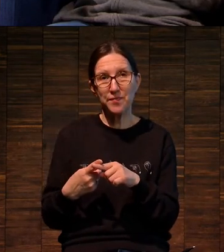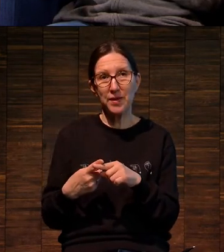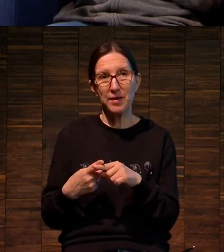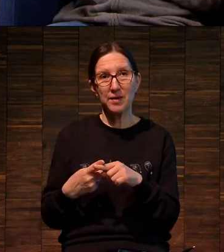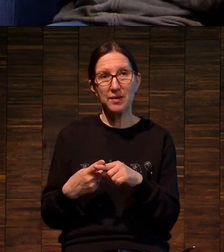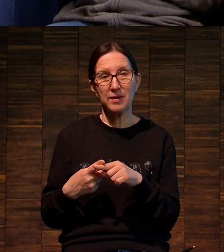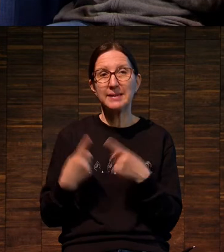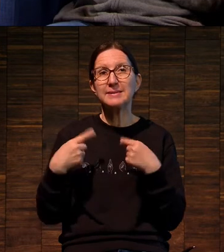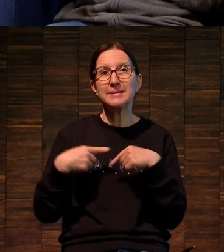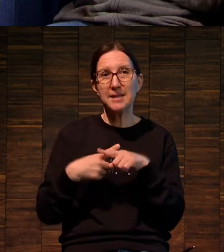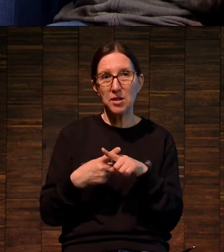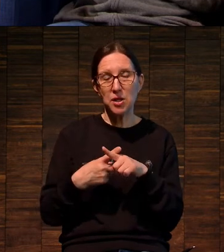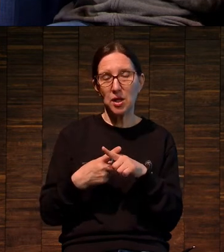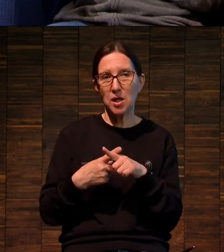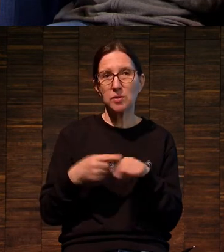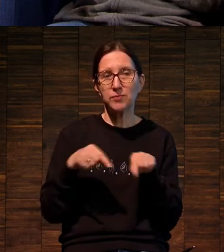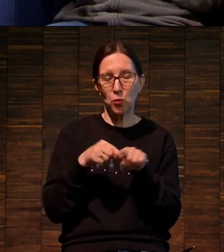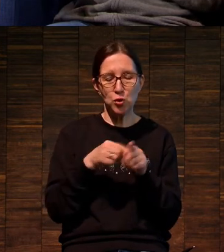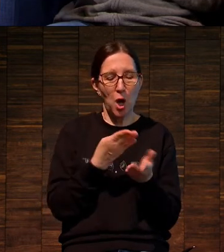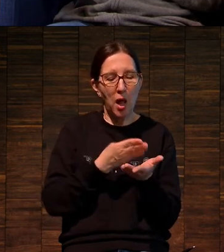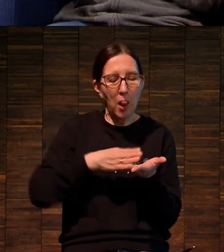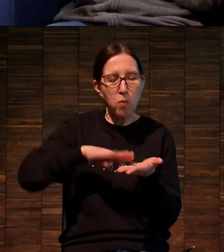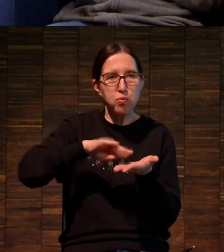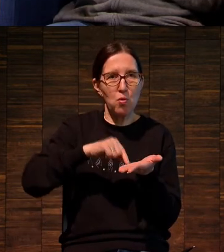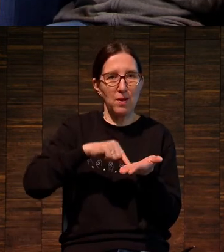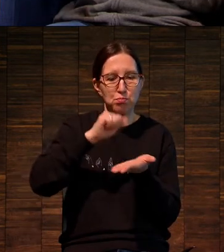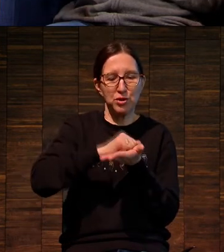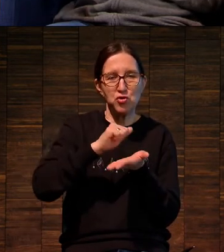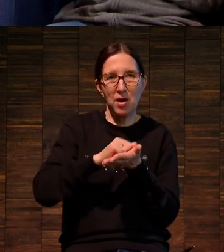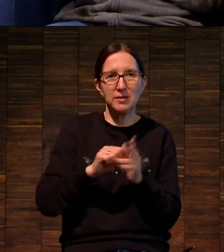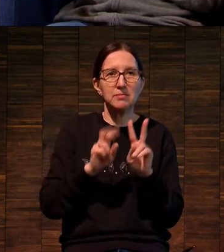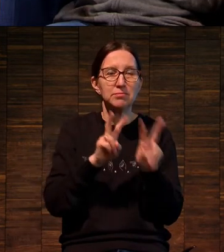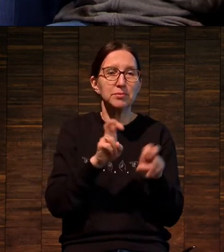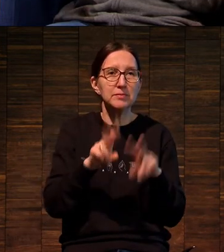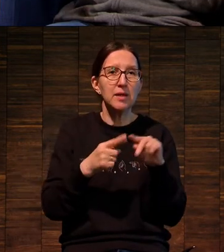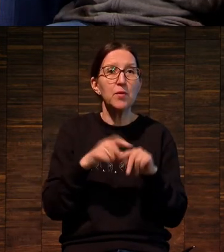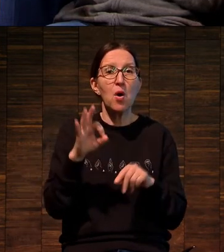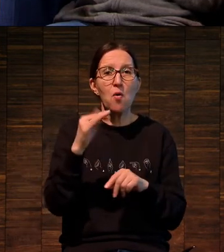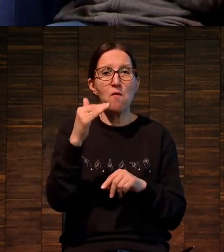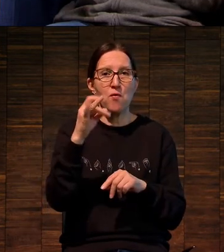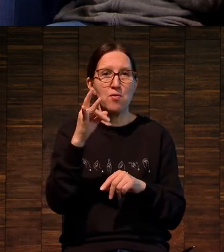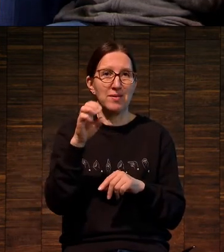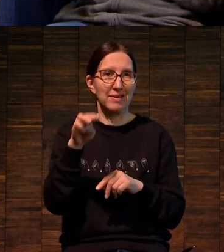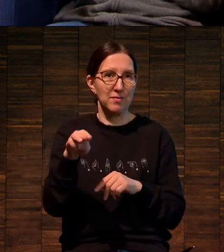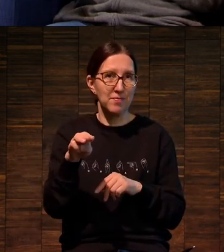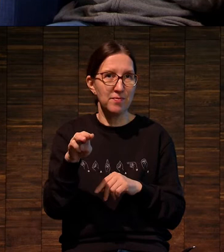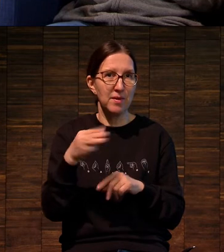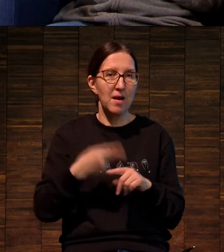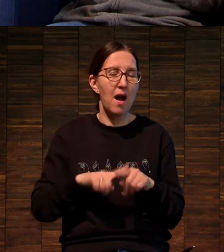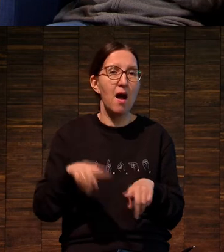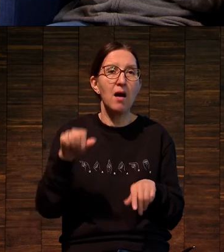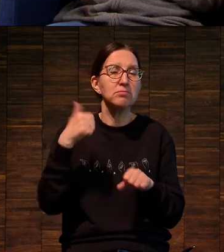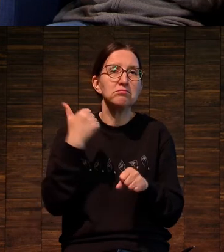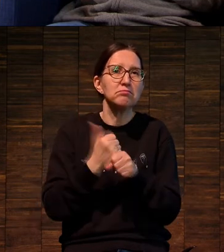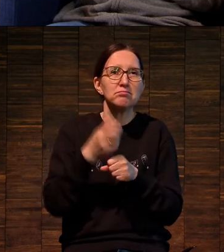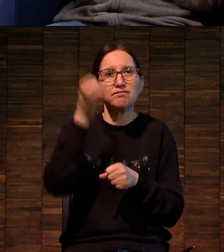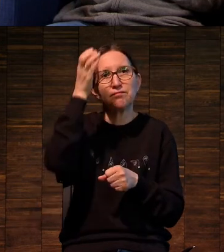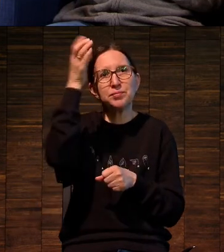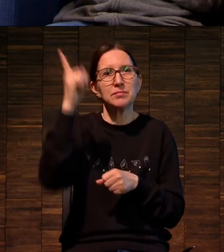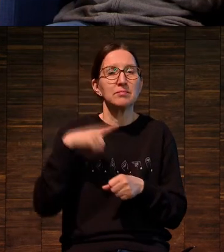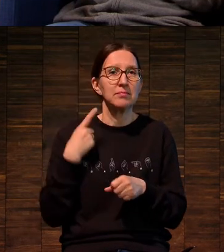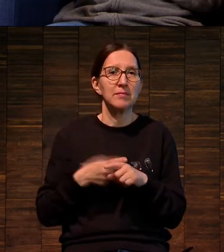Следующей техникой глубокой печати, которую принято рассматривать, это афорт. Гением афорта был